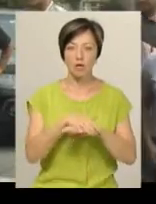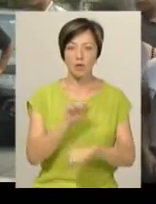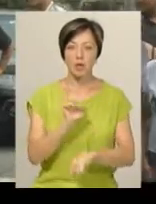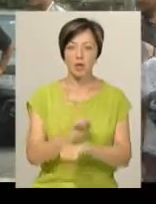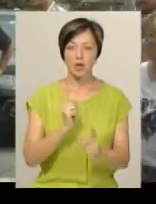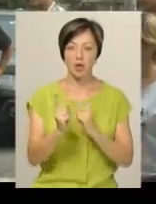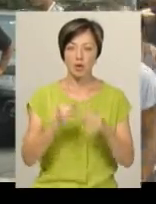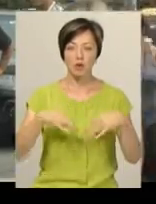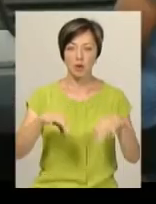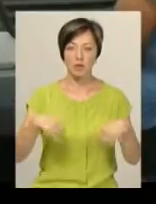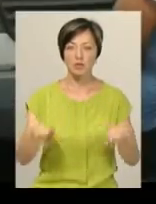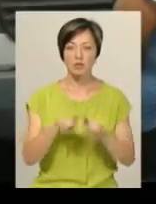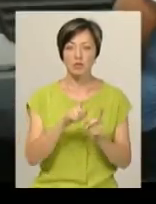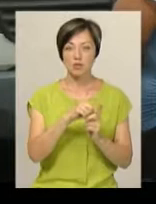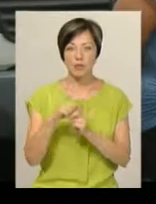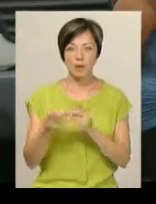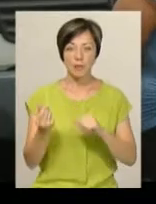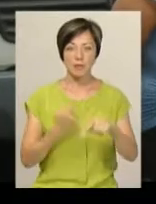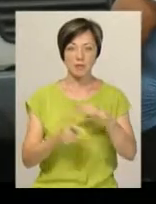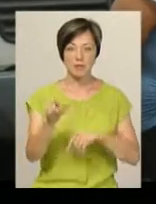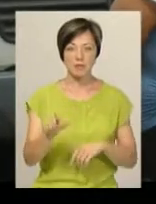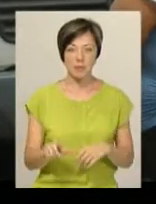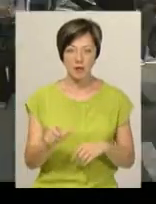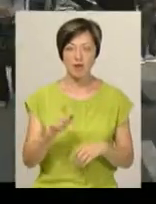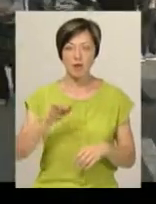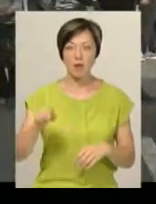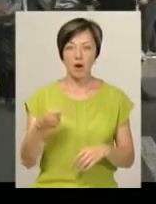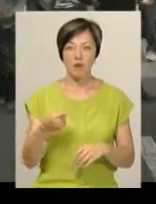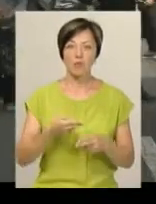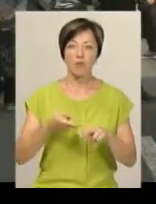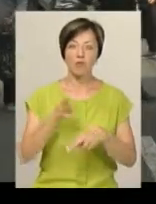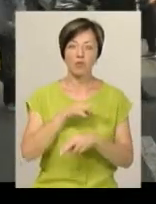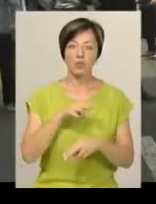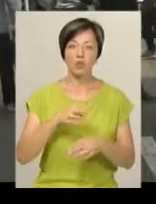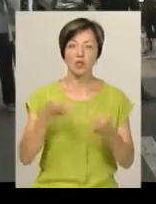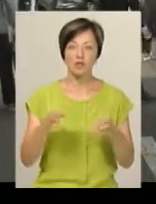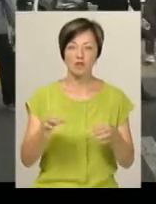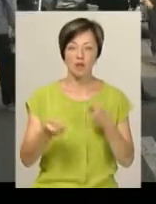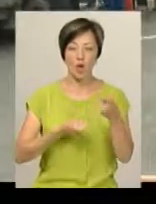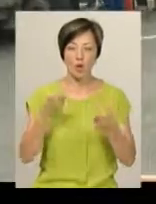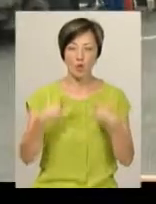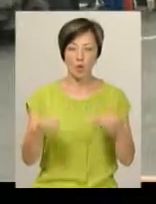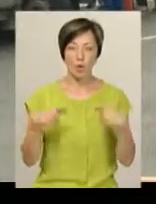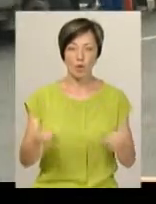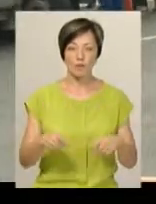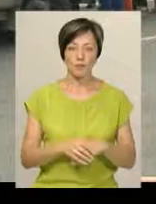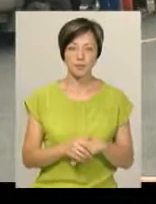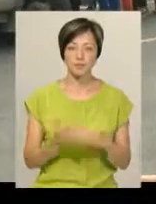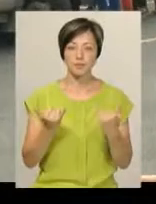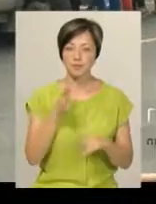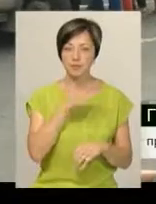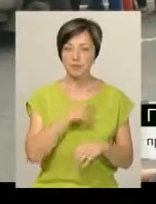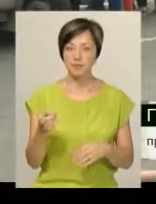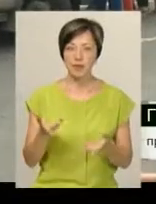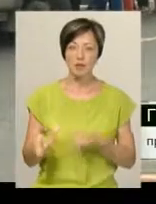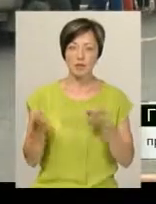рух транспорту. Так, за словами підприємниці Галини Корчевної, вони вимагають повернути дозвіл на роздрібну торгівлю. На даний час, якщо я